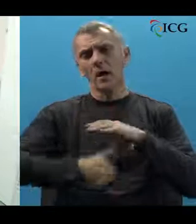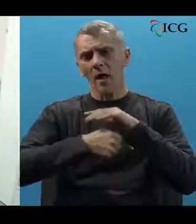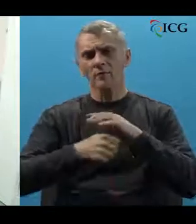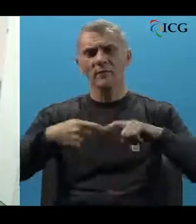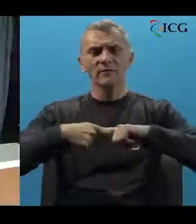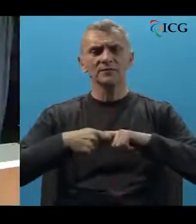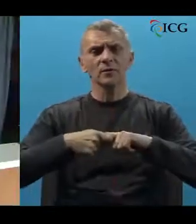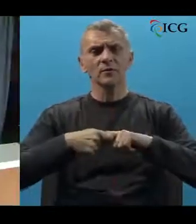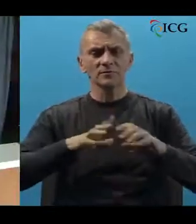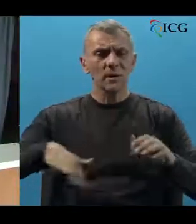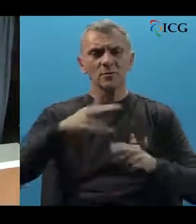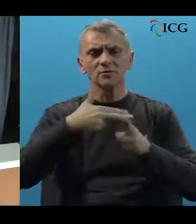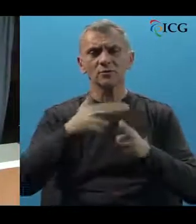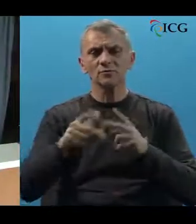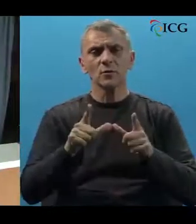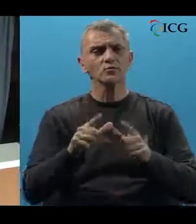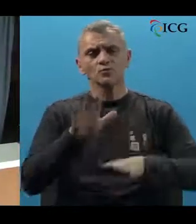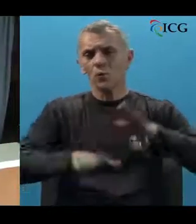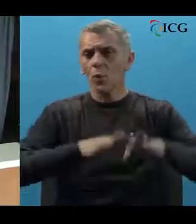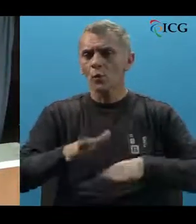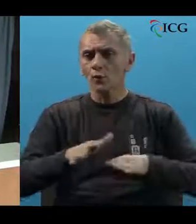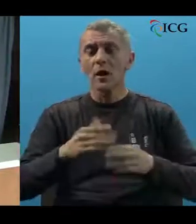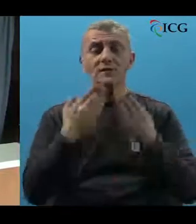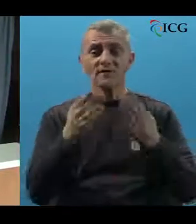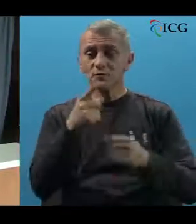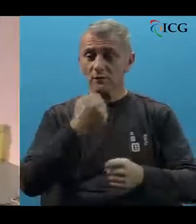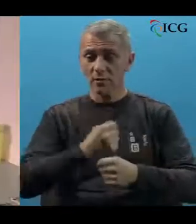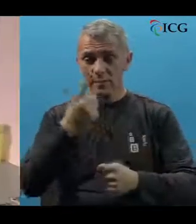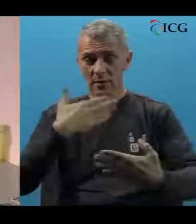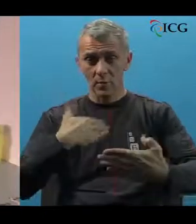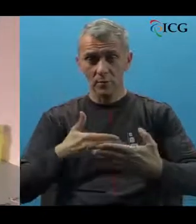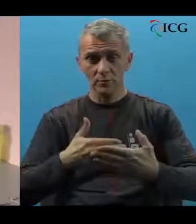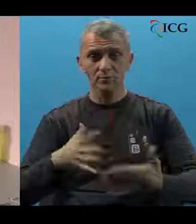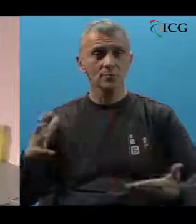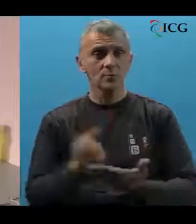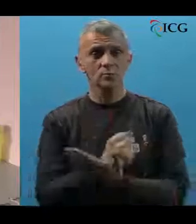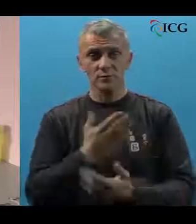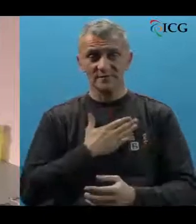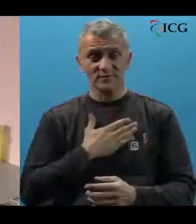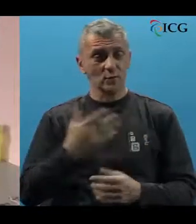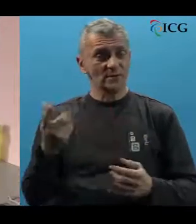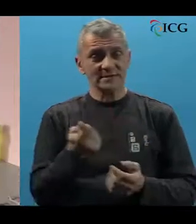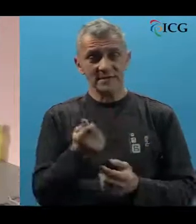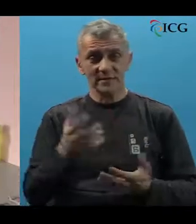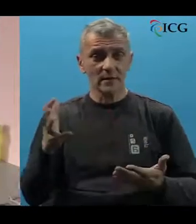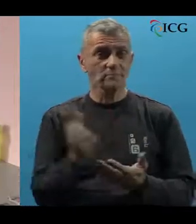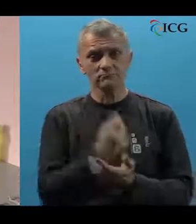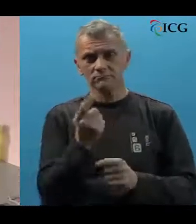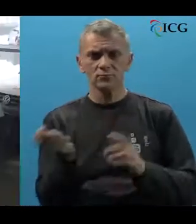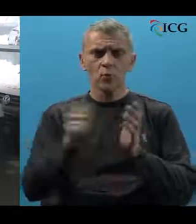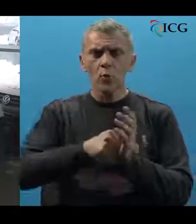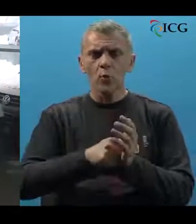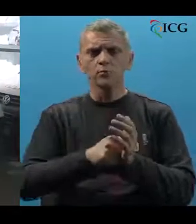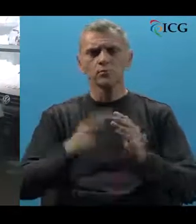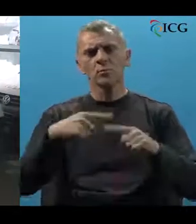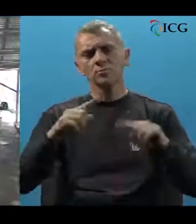kadrovske i vezane za prostor rješavaju se u hodu. Zahvaljujući takvom radu i odnosu uspjeli su iz vlastitih sredstava nabaviti vozila